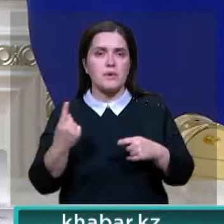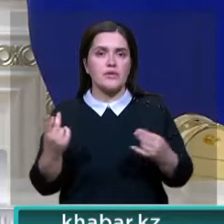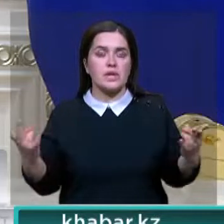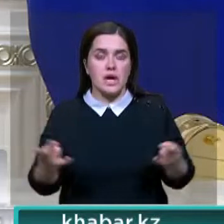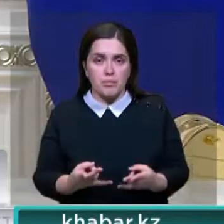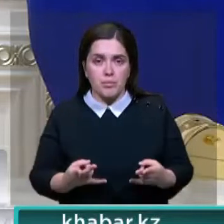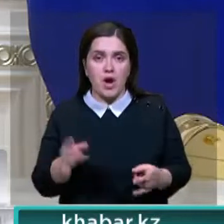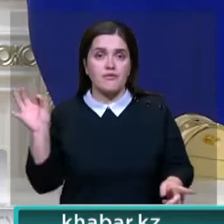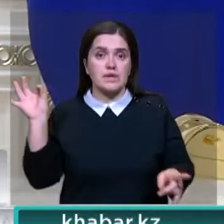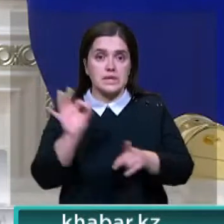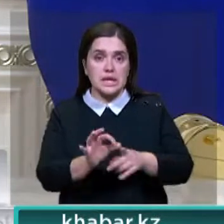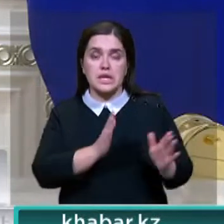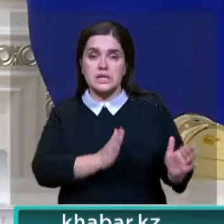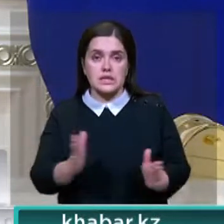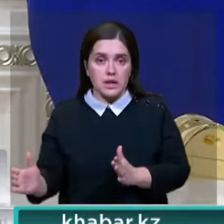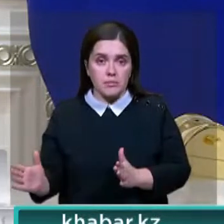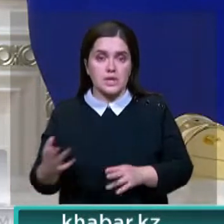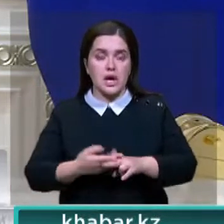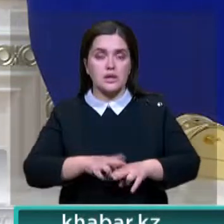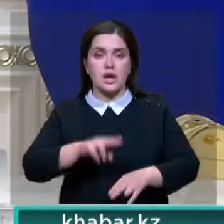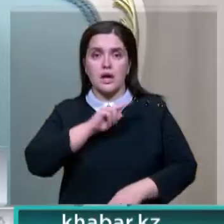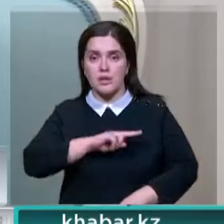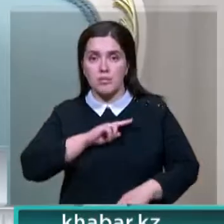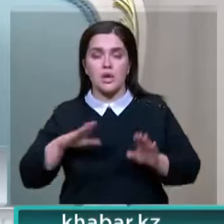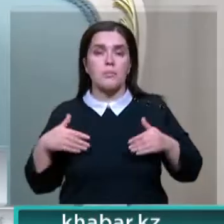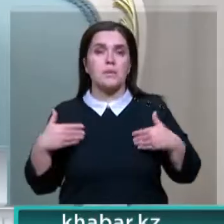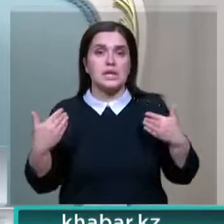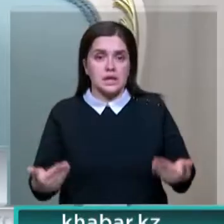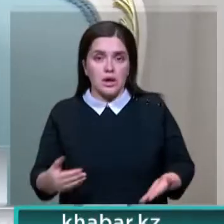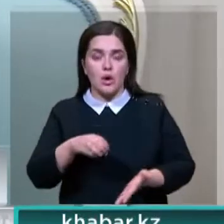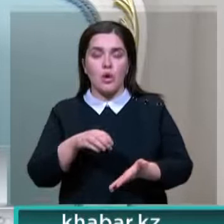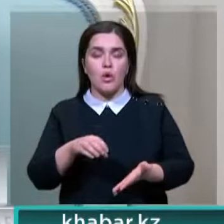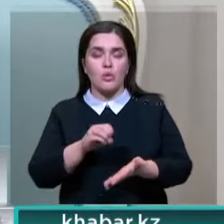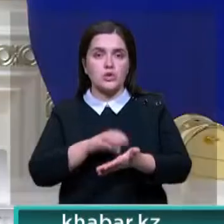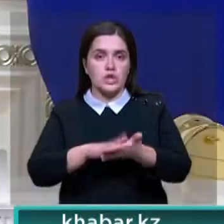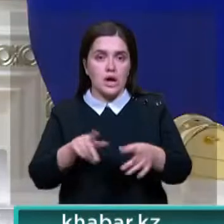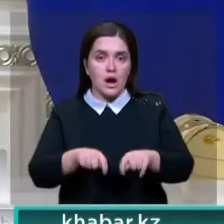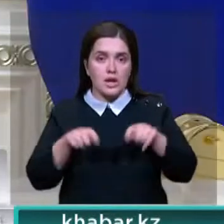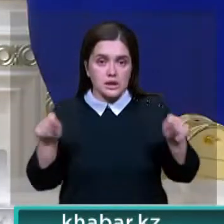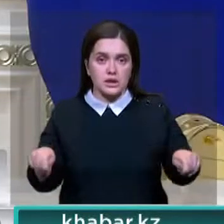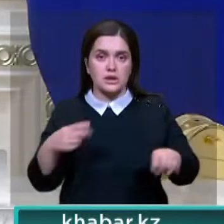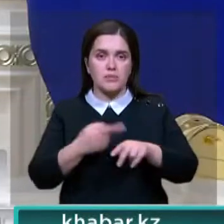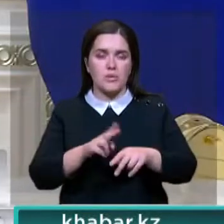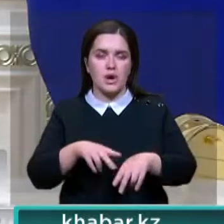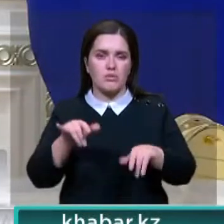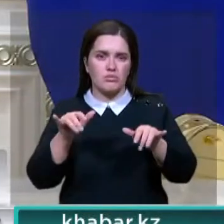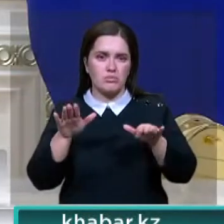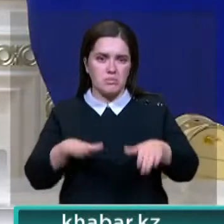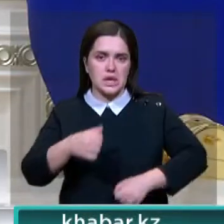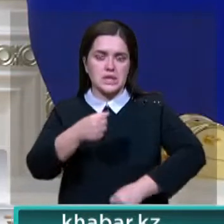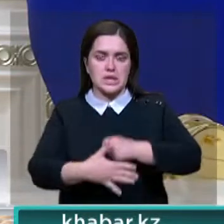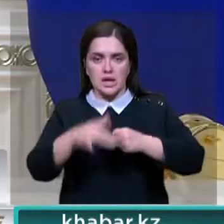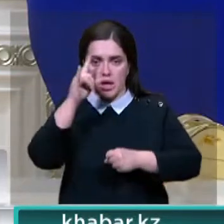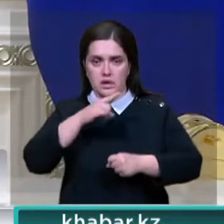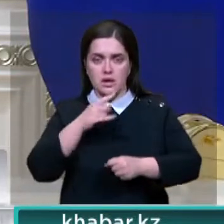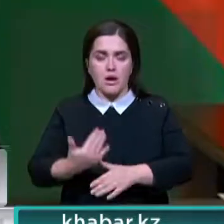В целях систематизации данной работы предлагаем учредить логистический хаб по оказанию международной гуманитарной